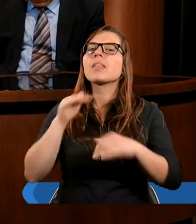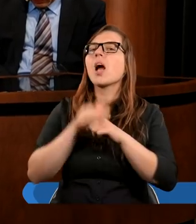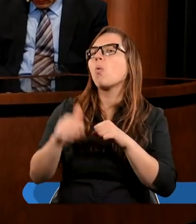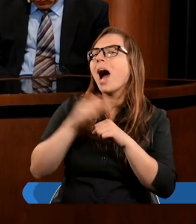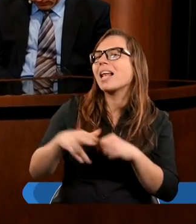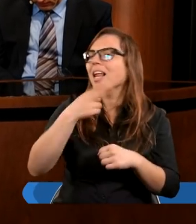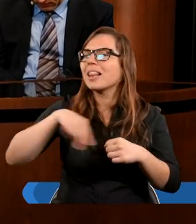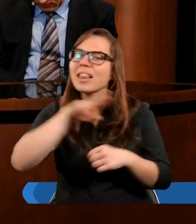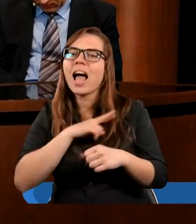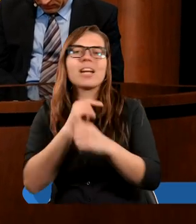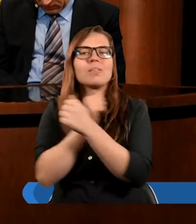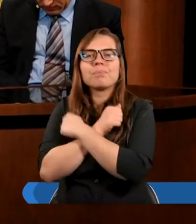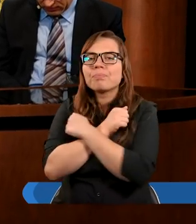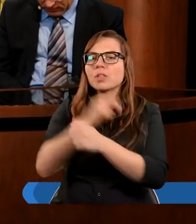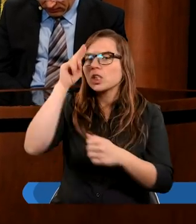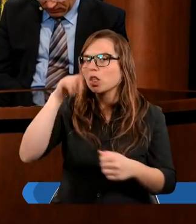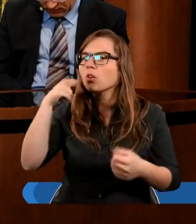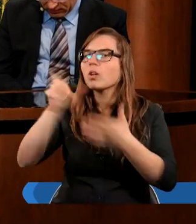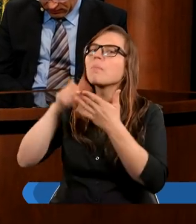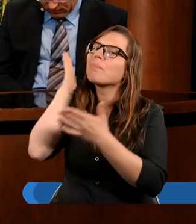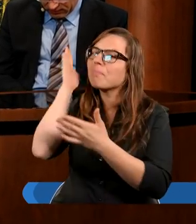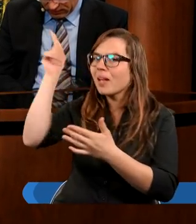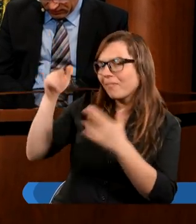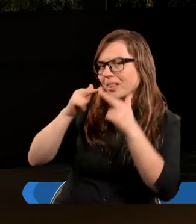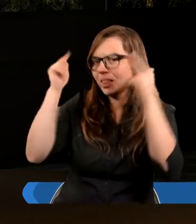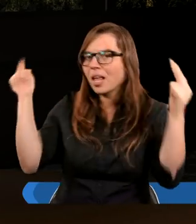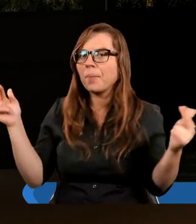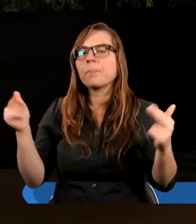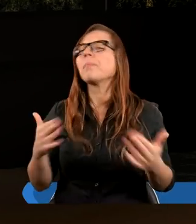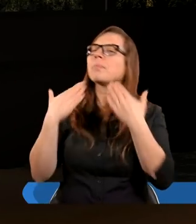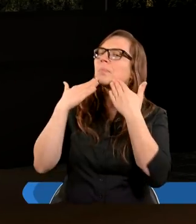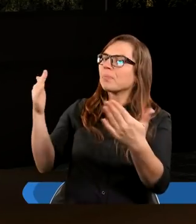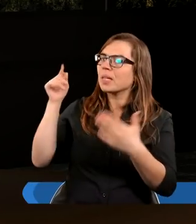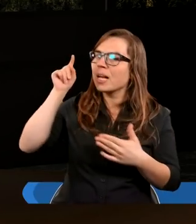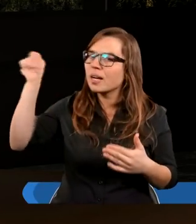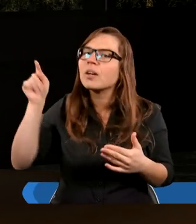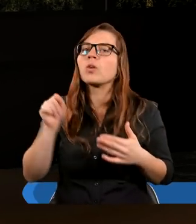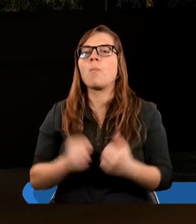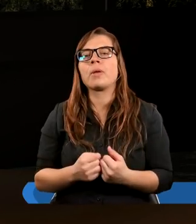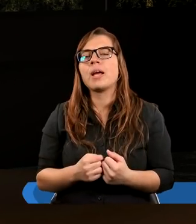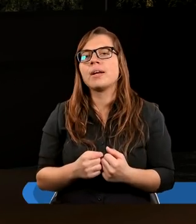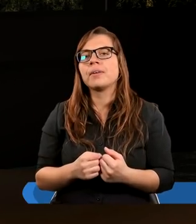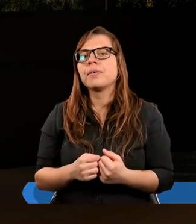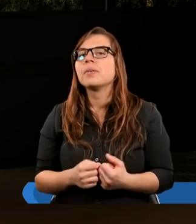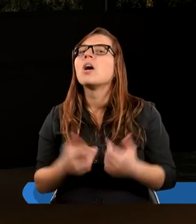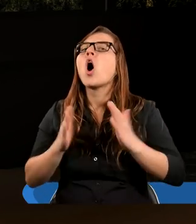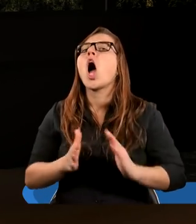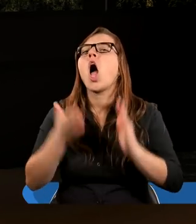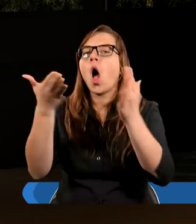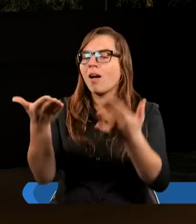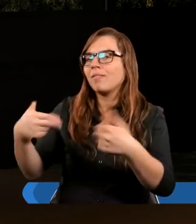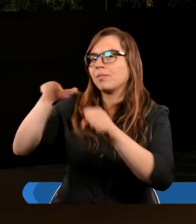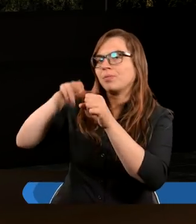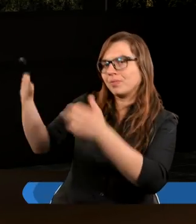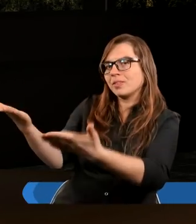łaskawy nasz Panie i Ojcze, który mieszkasz w niebie, pragniemy podziękować Tobie za ofiarę, jaką